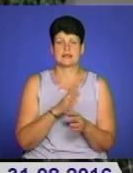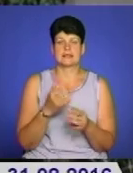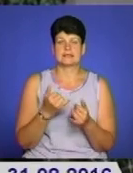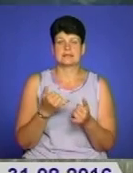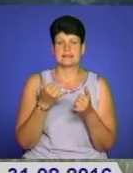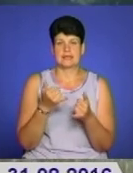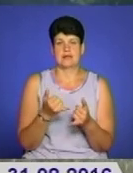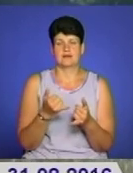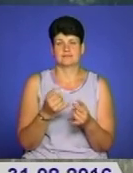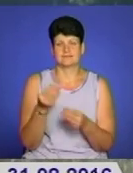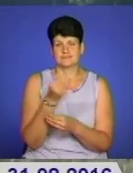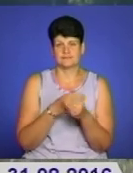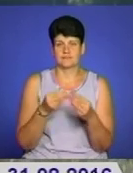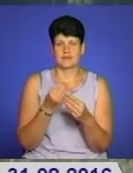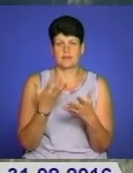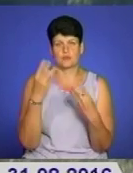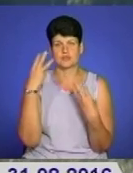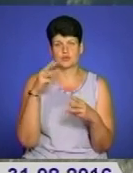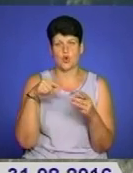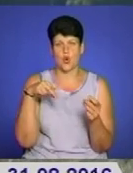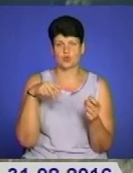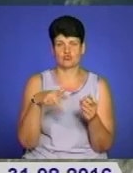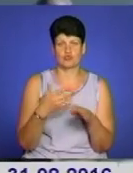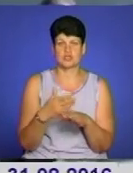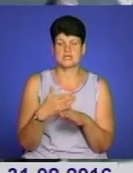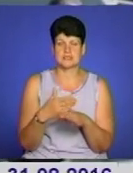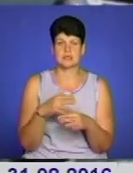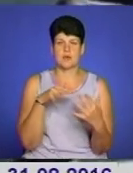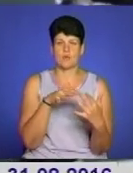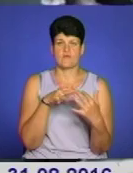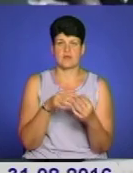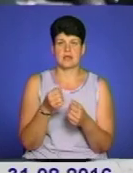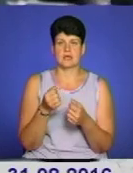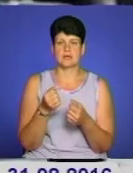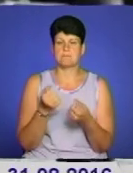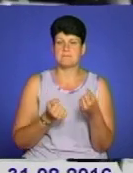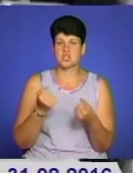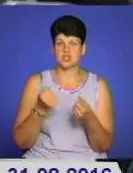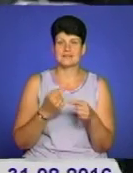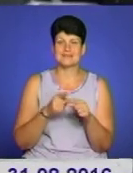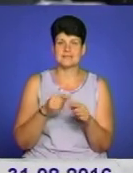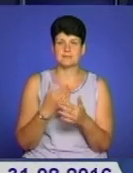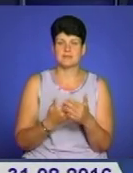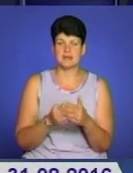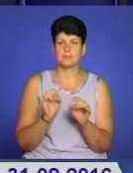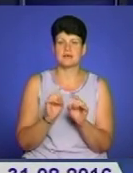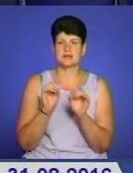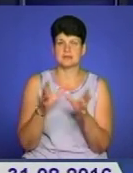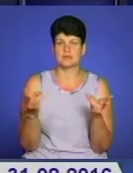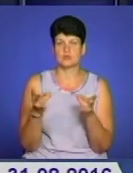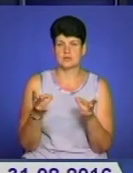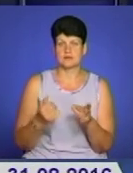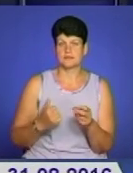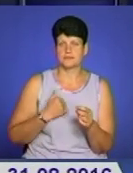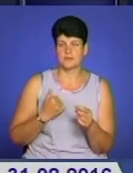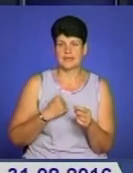-випробовувальних робіт із модернізації ходової частини бойових машин. Цей взірець бойової машини передається на потреби Збройних сил